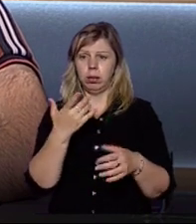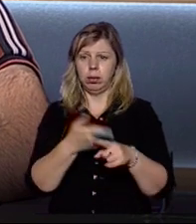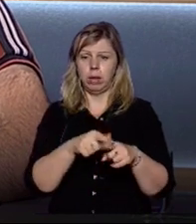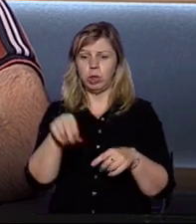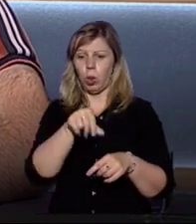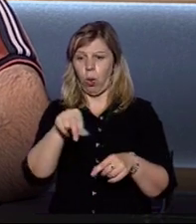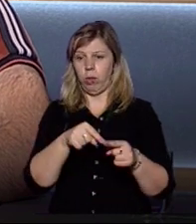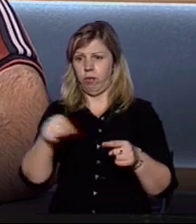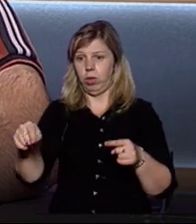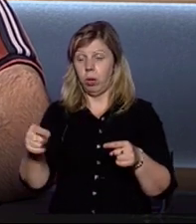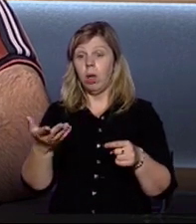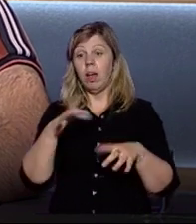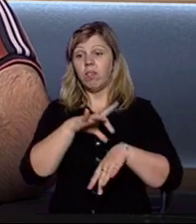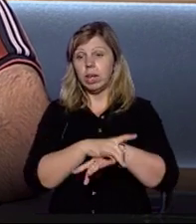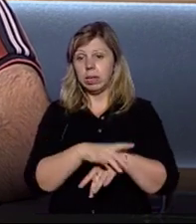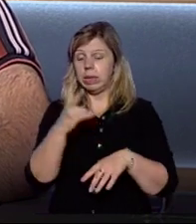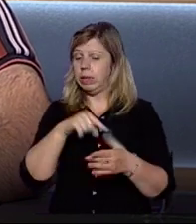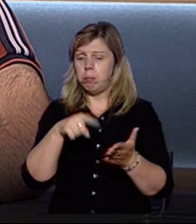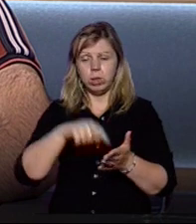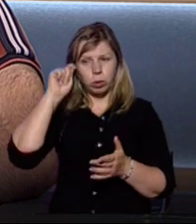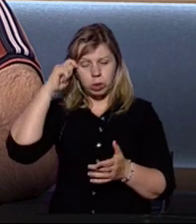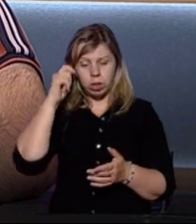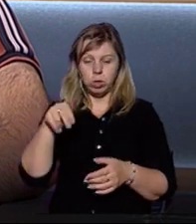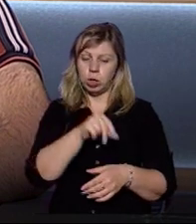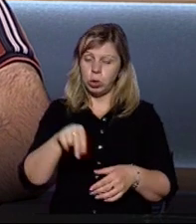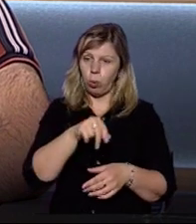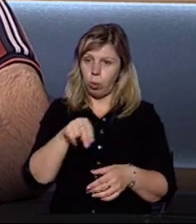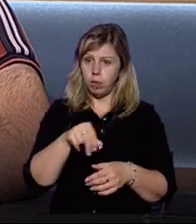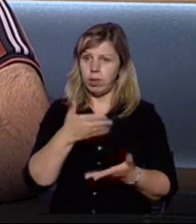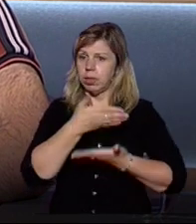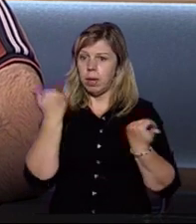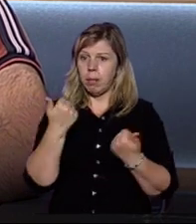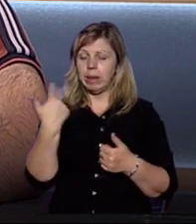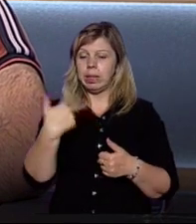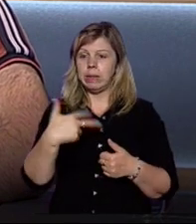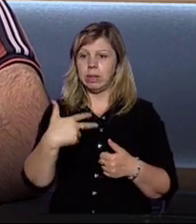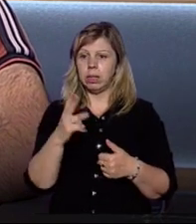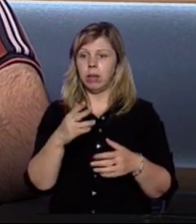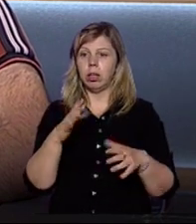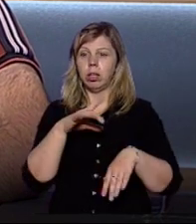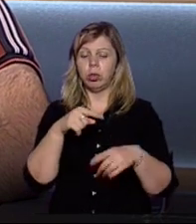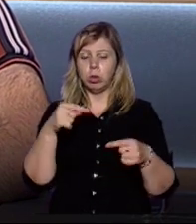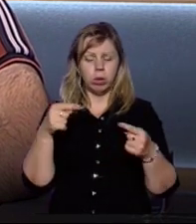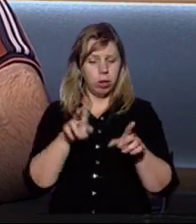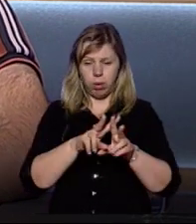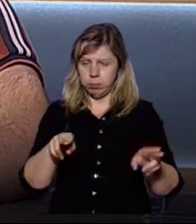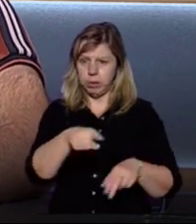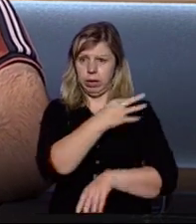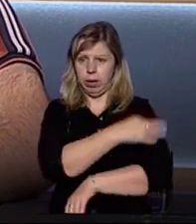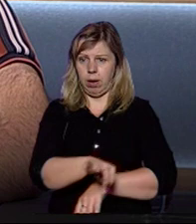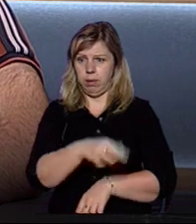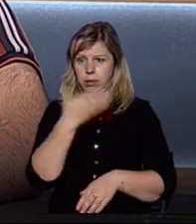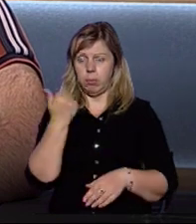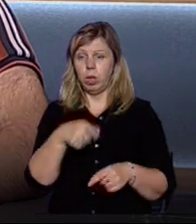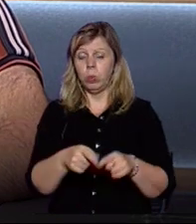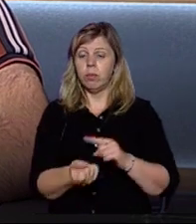Солотвино. Фактично ні місто Тячів, ні Солотвино не мають 30, в тому числі і місто Рахів. Тому